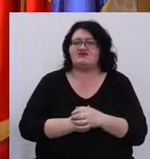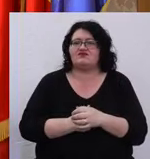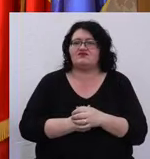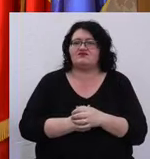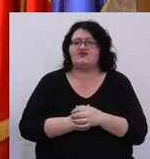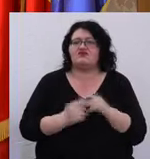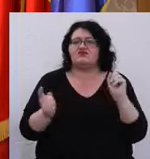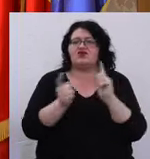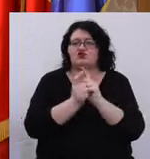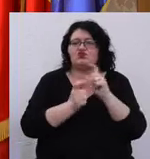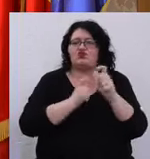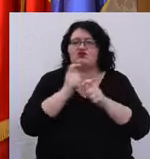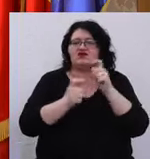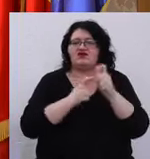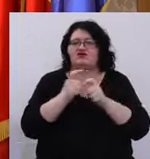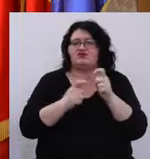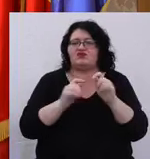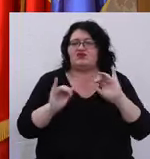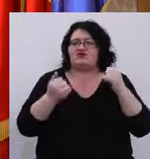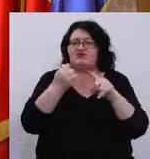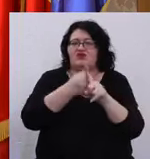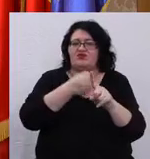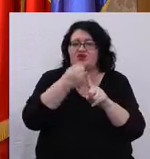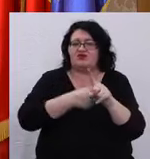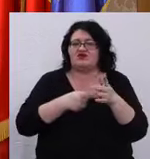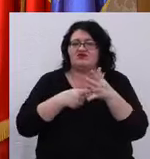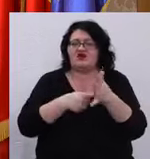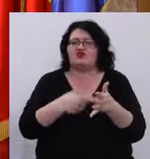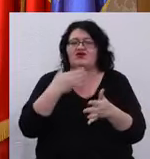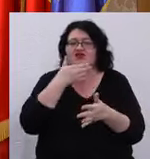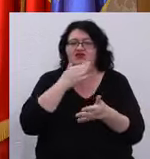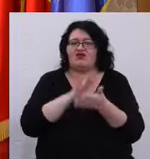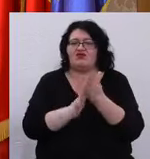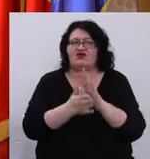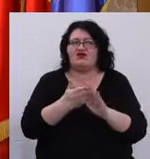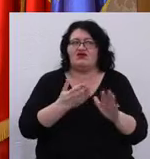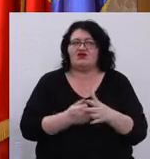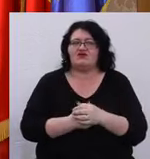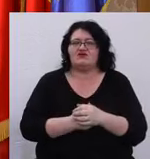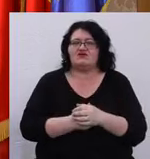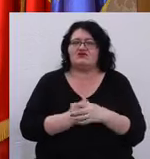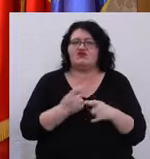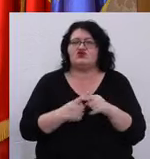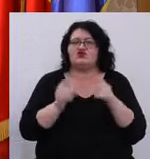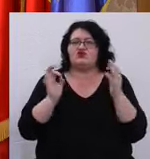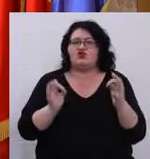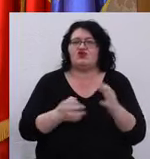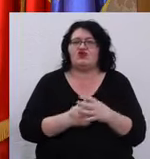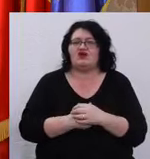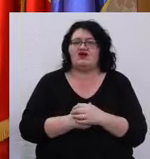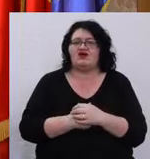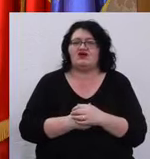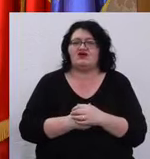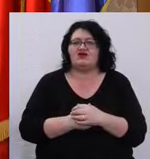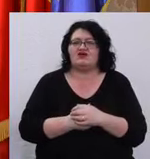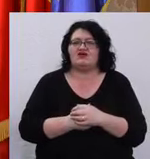Atât am avut de spus despre acest subiect și bineînțeles că